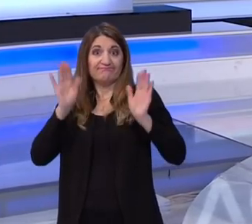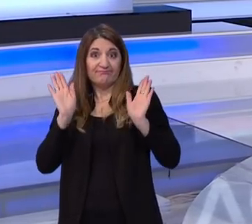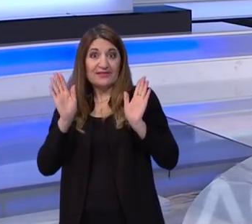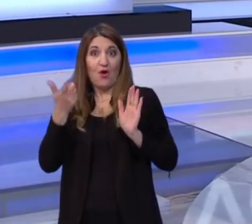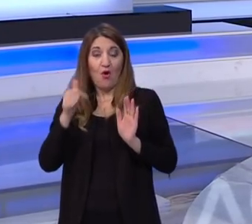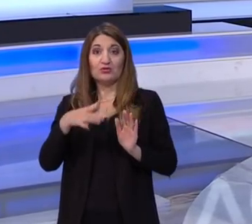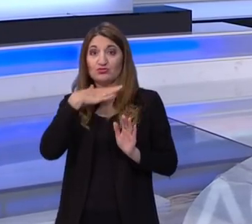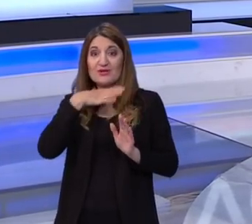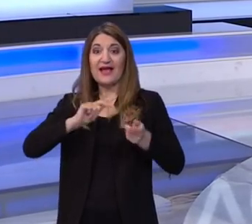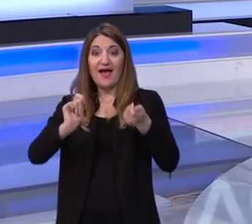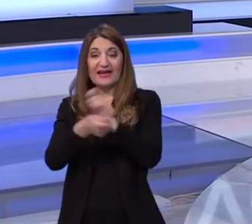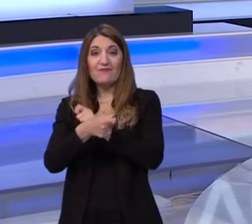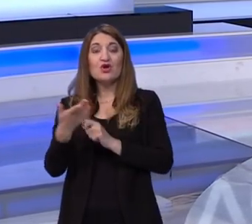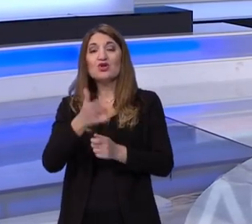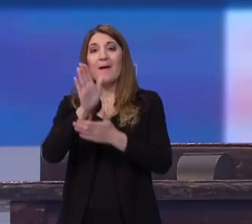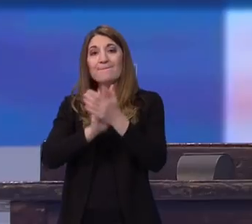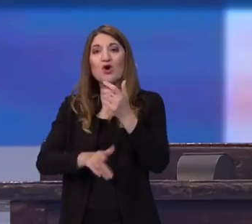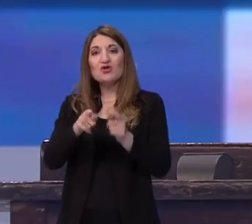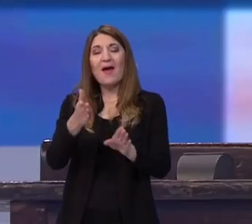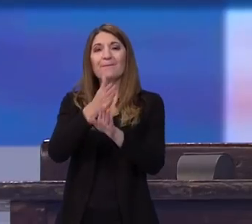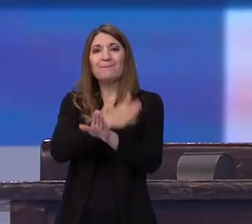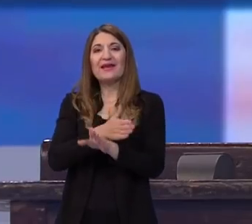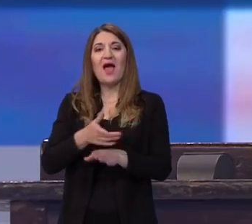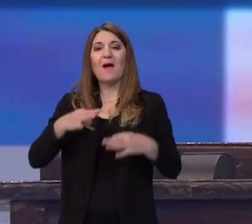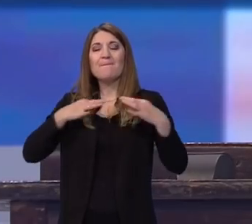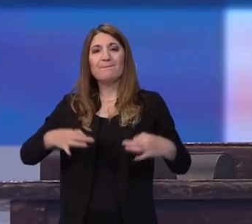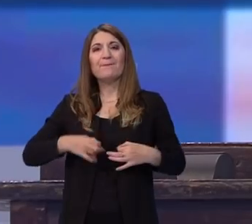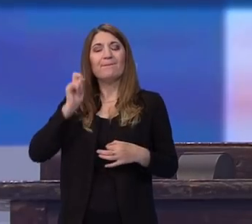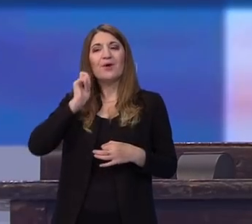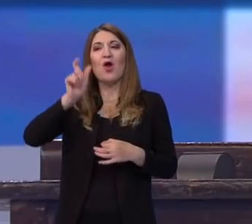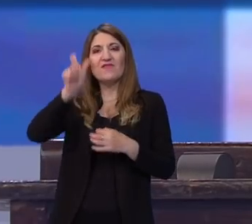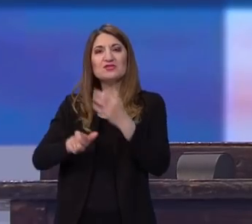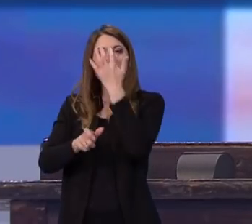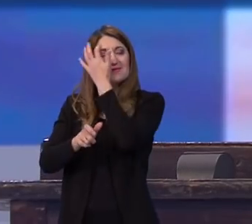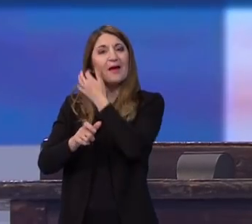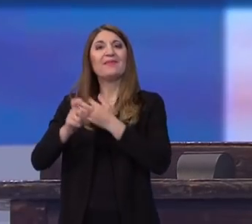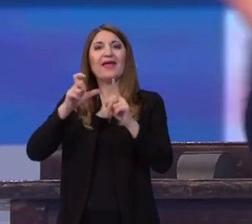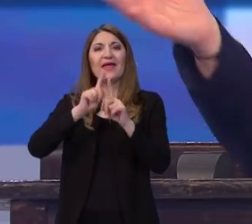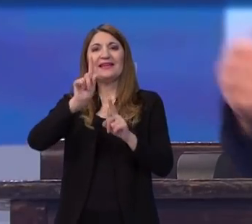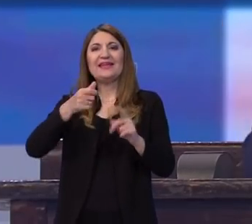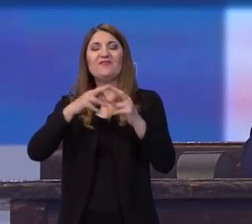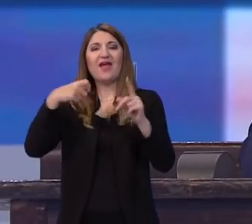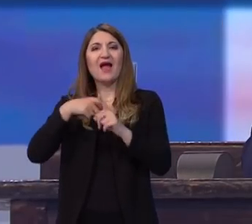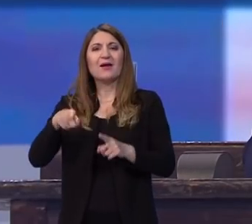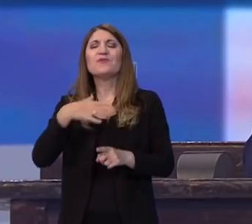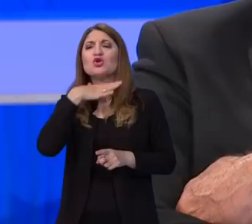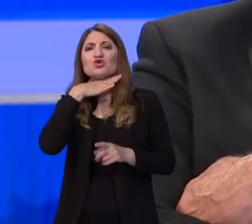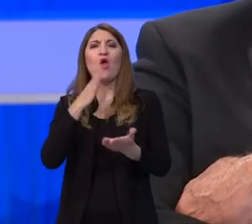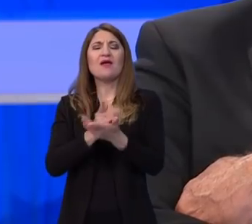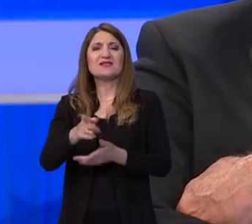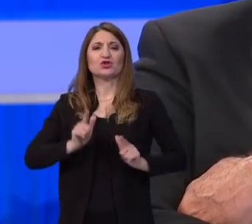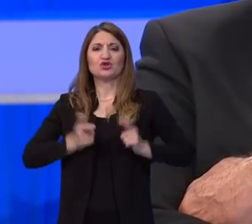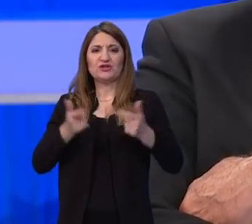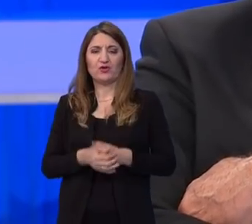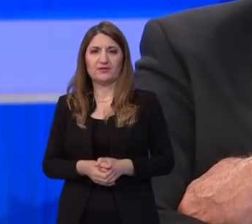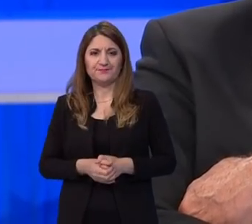koja je započela vaša prethodnica Blaženka Divjak, profesorica Blaženka Divjak, škola za život. Kratko. Škola za